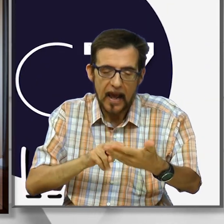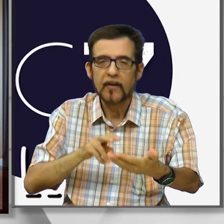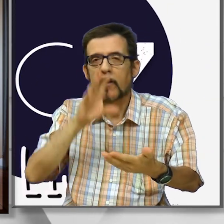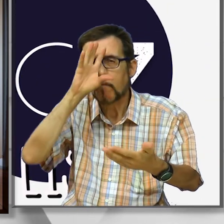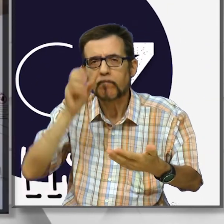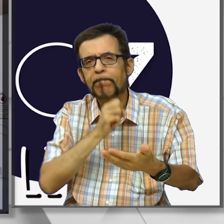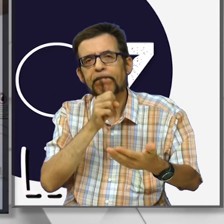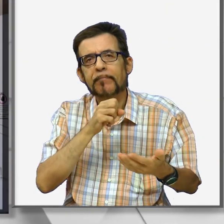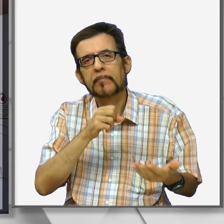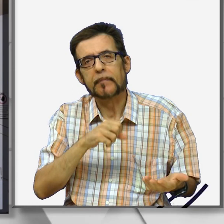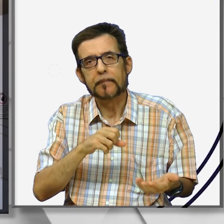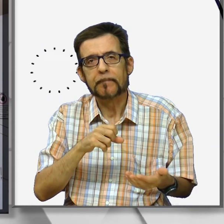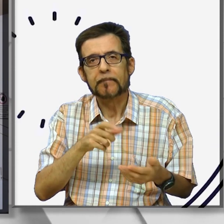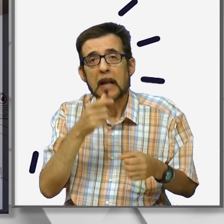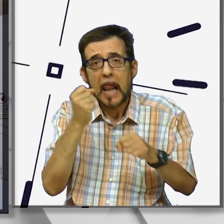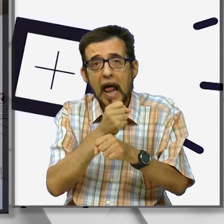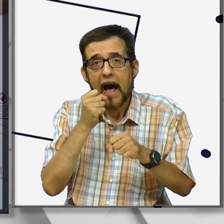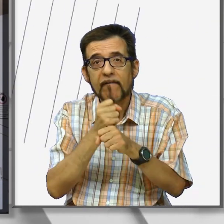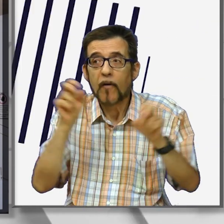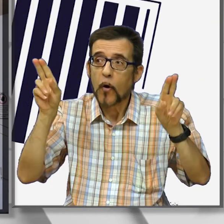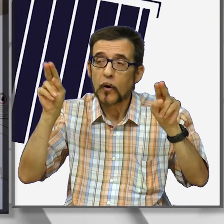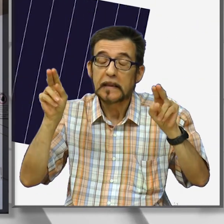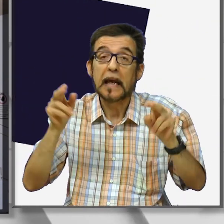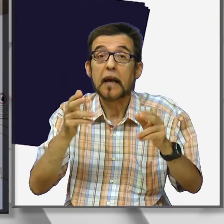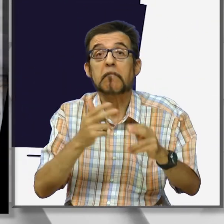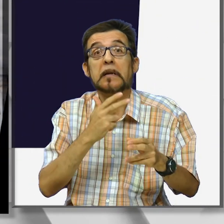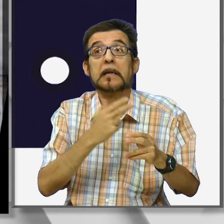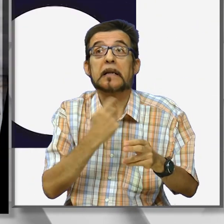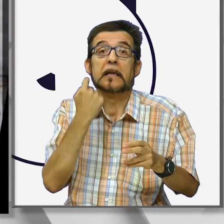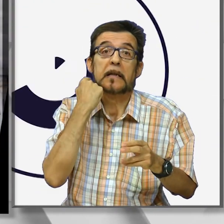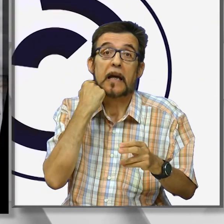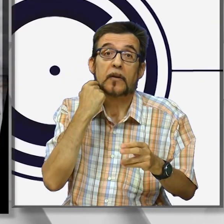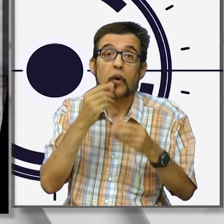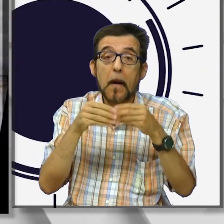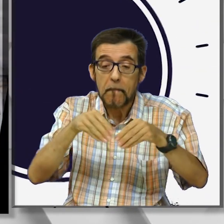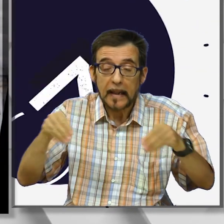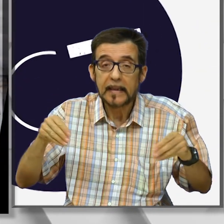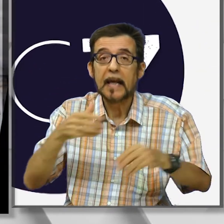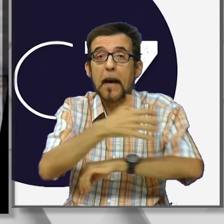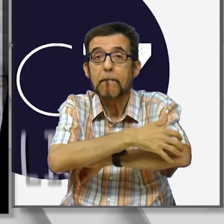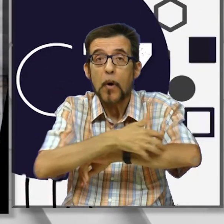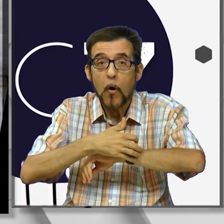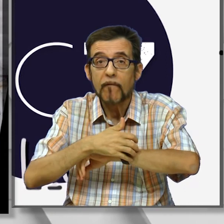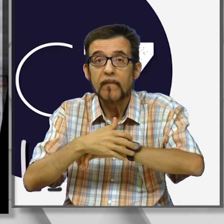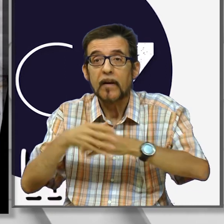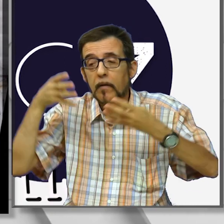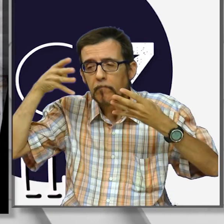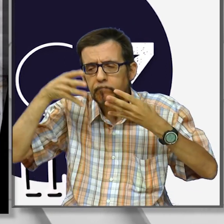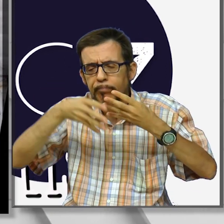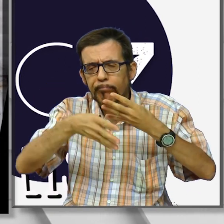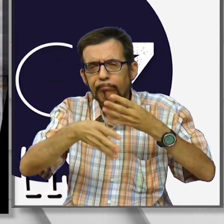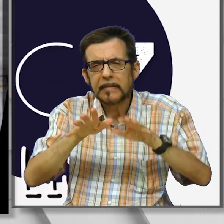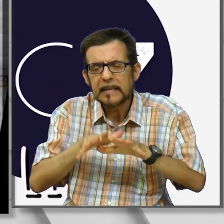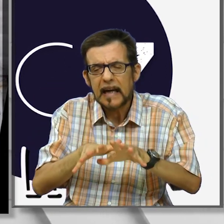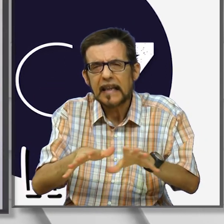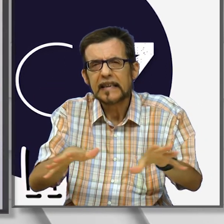trasfigurarla. Il suo lavoro sui Timisaki è unico e potente, fatto di materiali poveri e veri, che affonda le radici nella sua